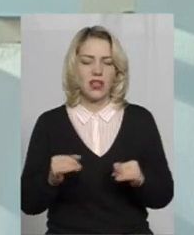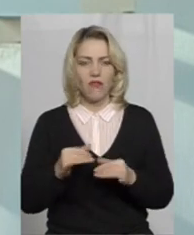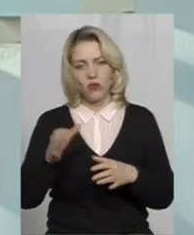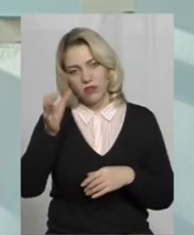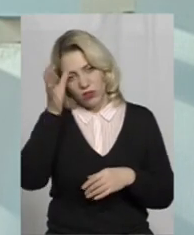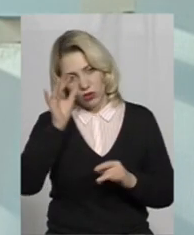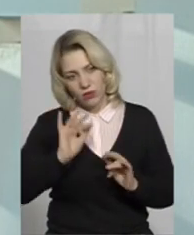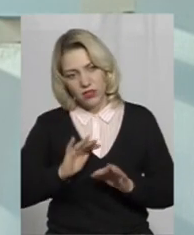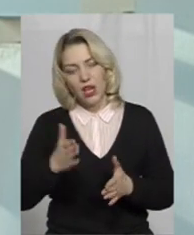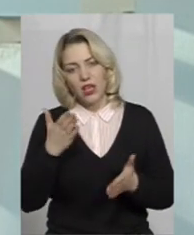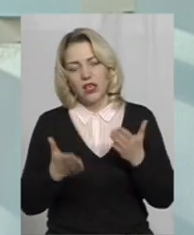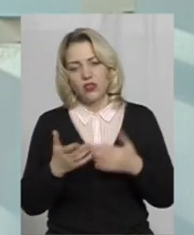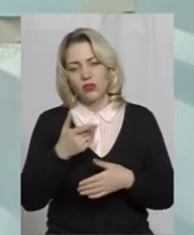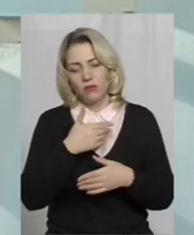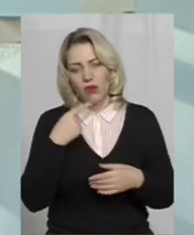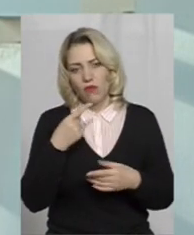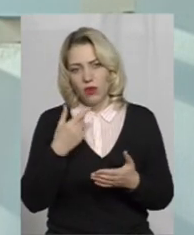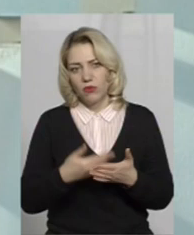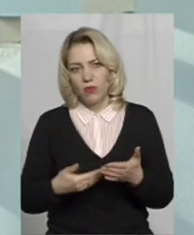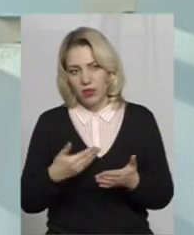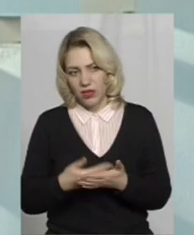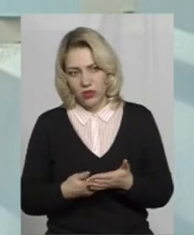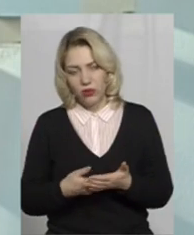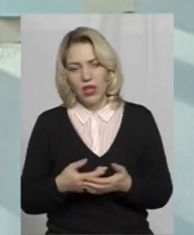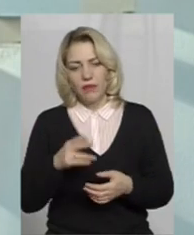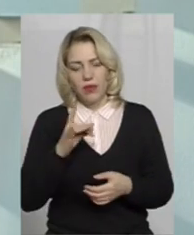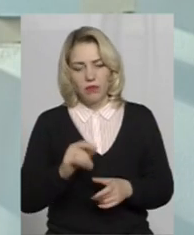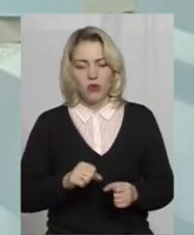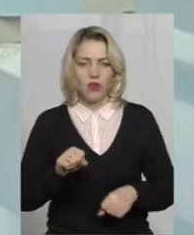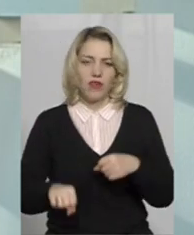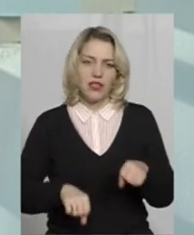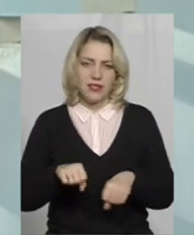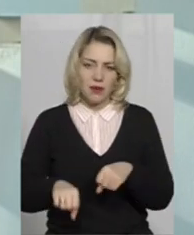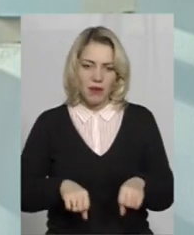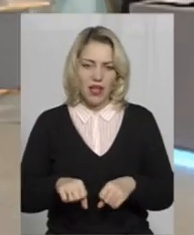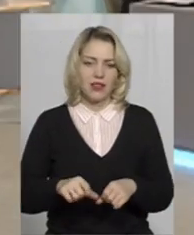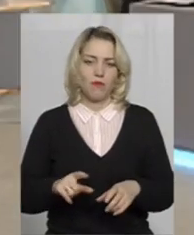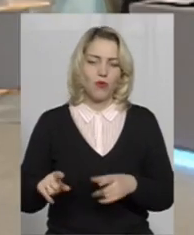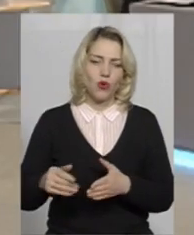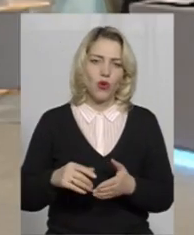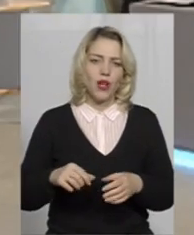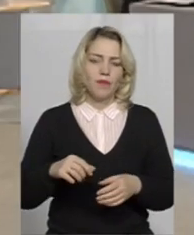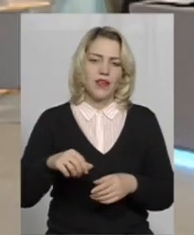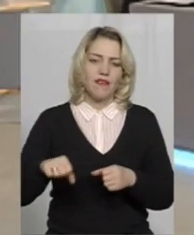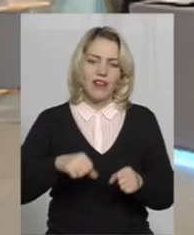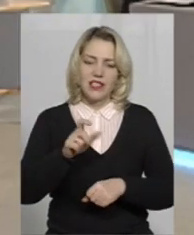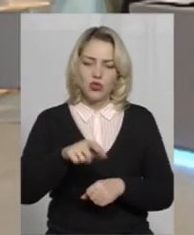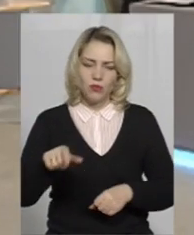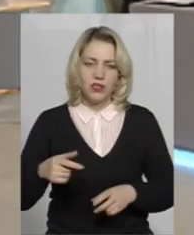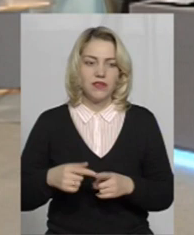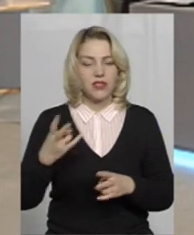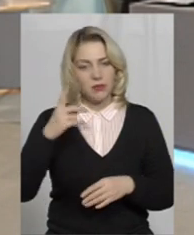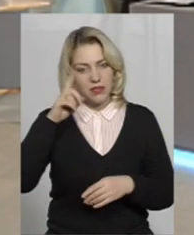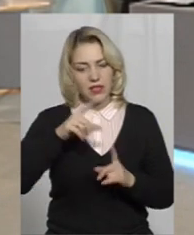процесу. Якщо ми говоримо, до прикладу, про їзду на велосипеді, про велосипедистів, адже там потрібно теж знати